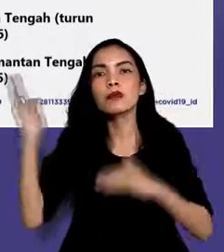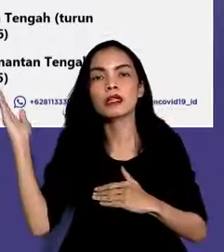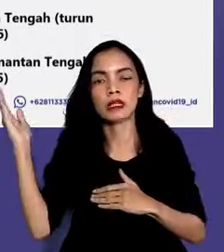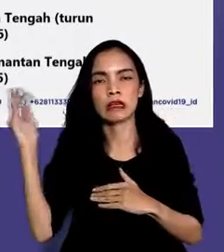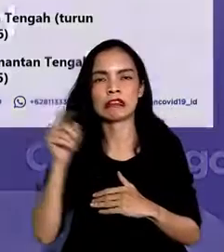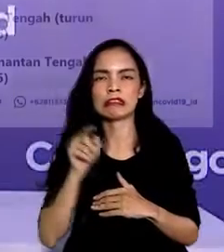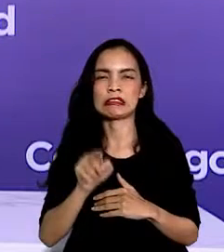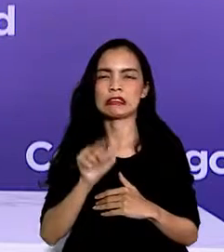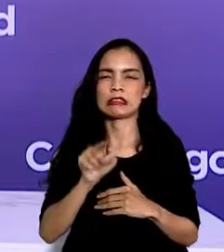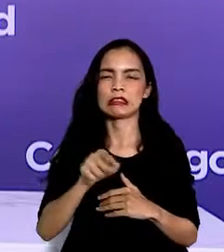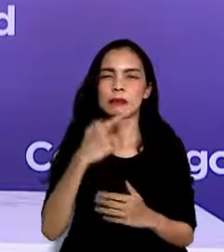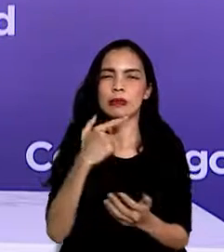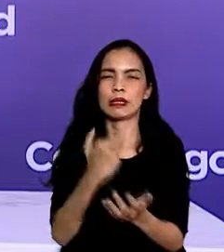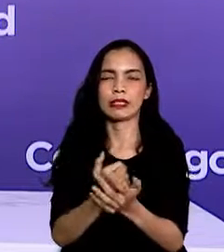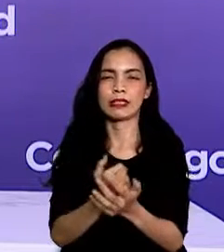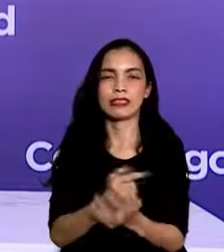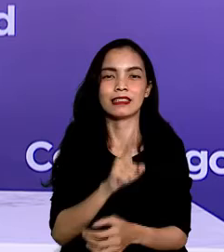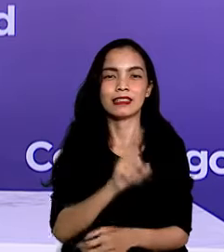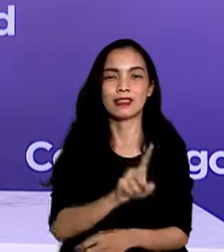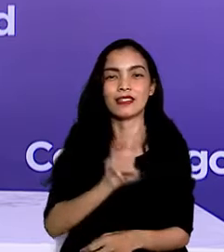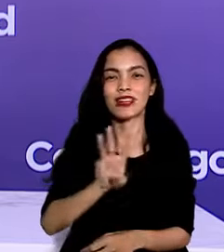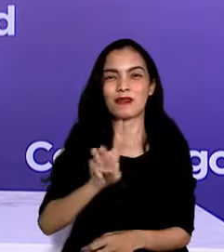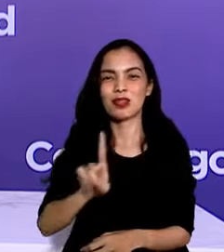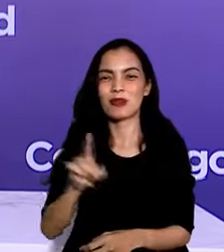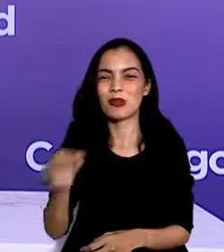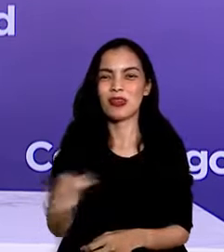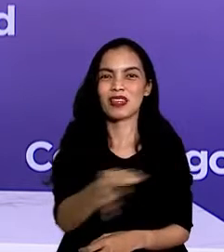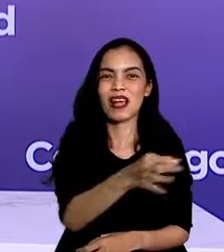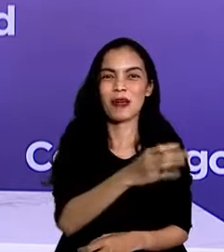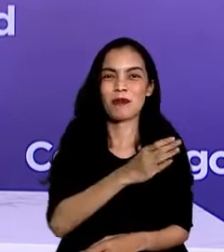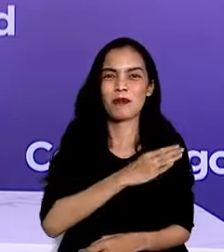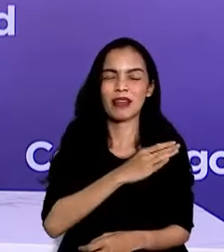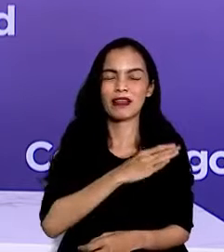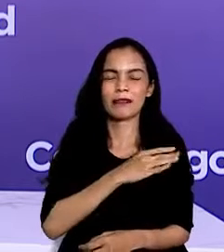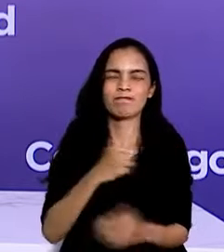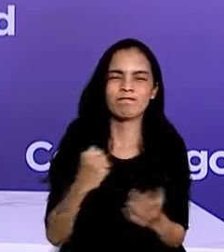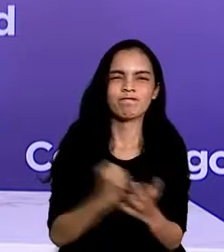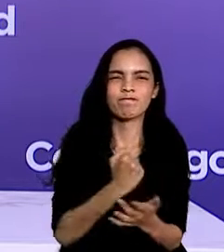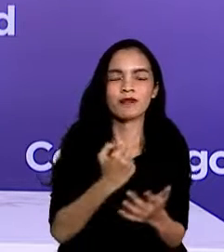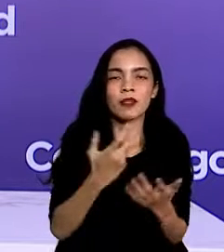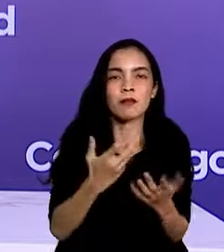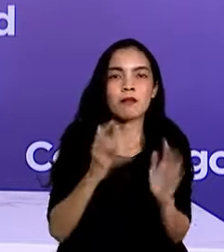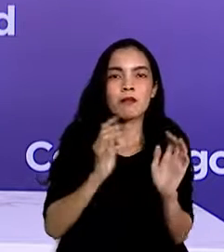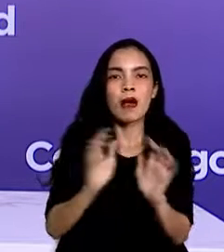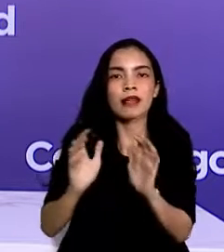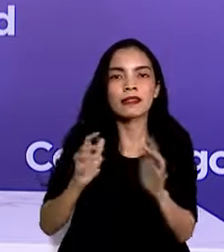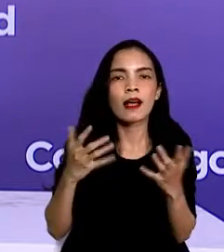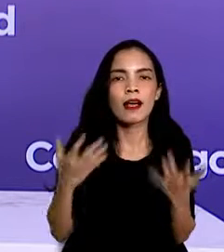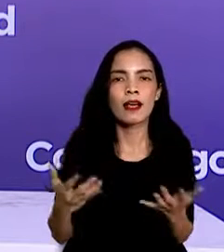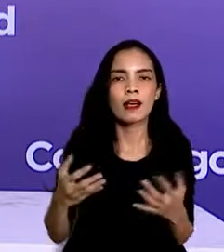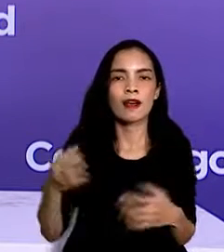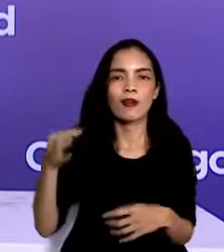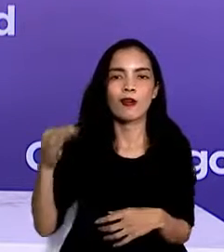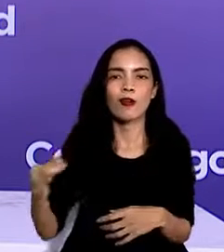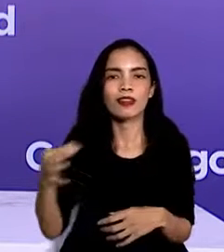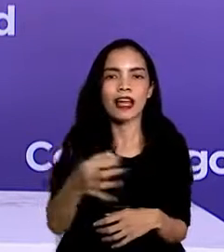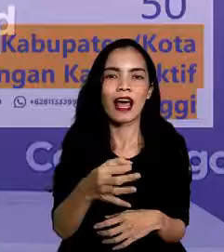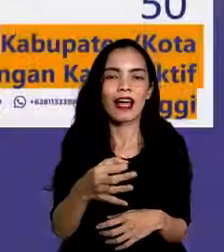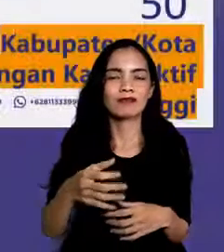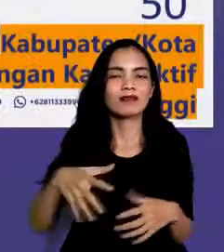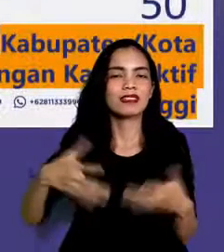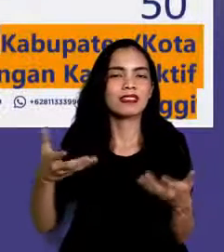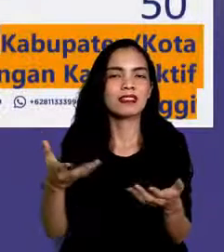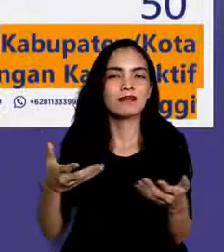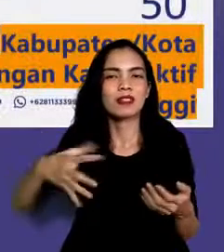Dari 131 kabupaten kota tersebut, sayangnya masih didominasi oleh kabupaten kota dari Pulau